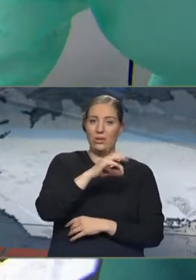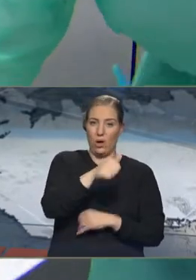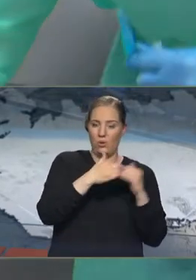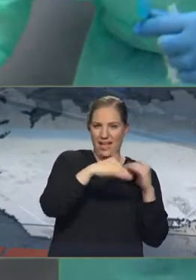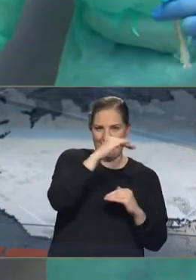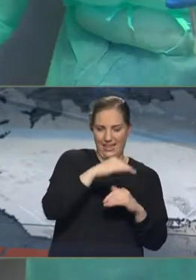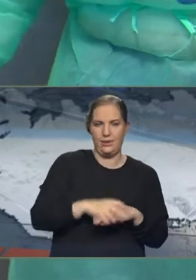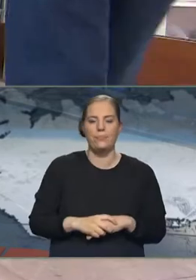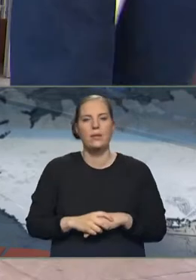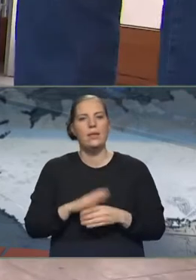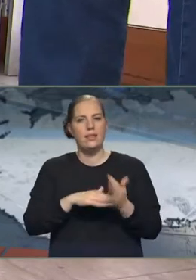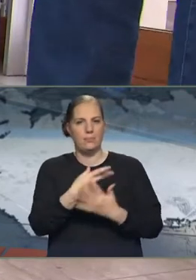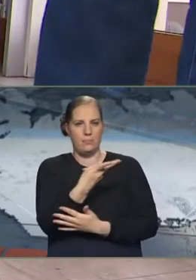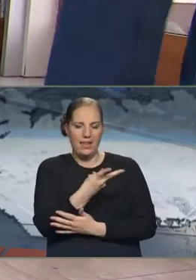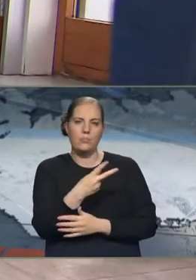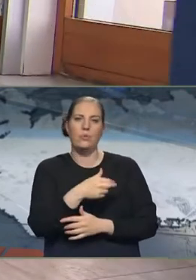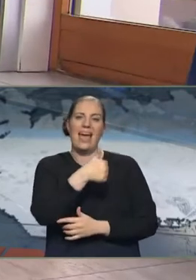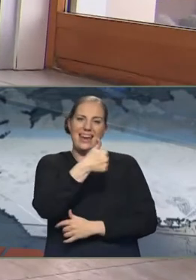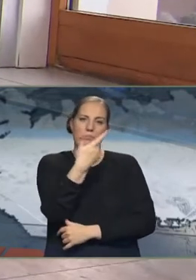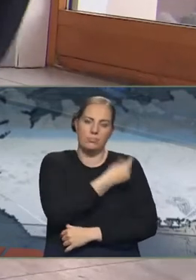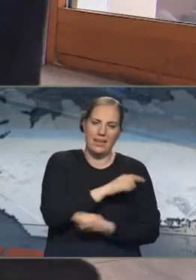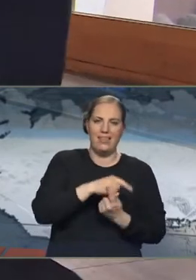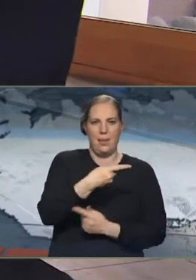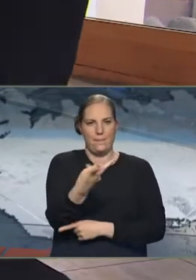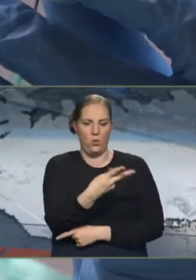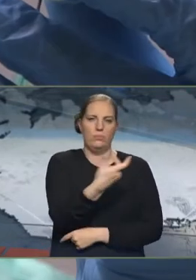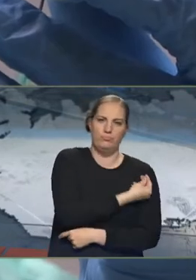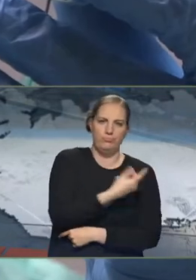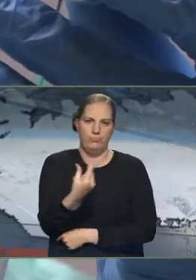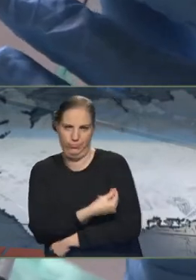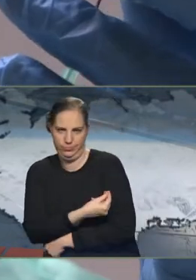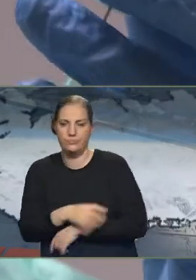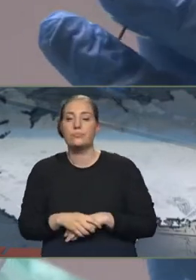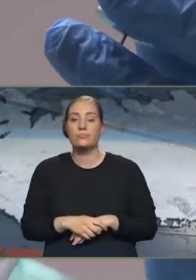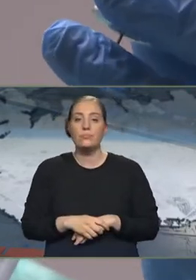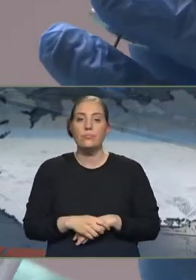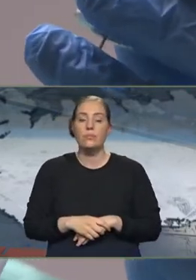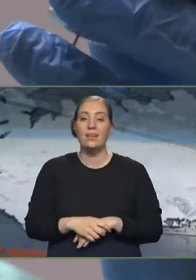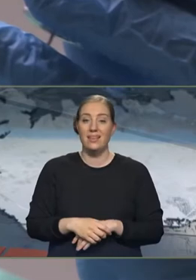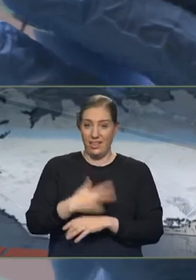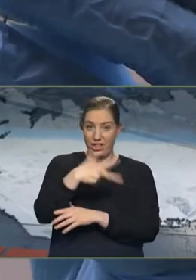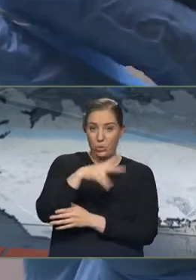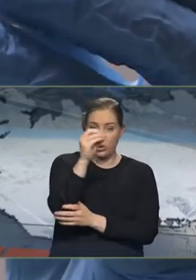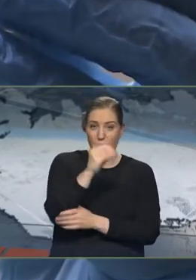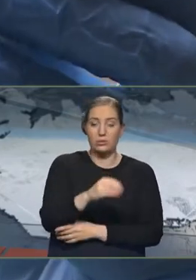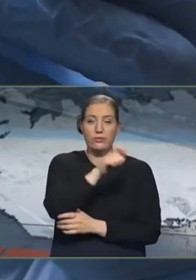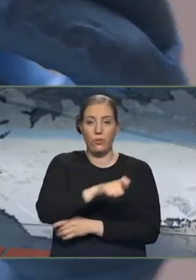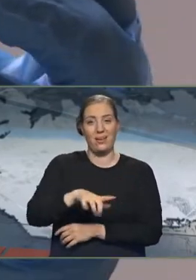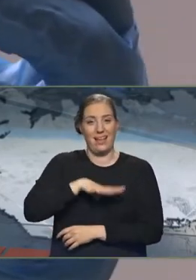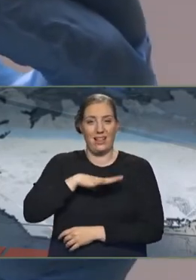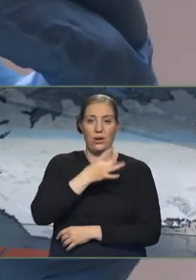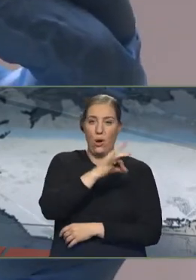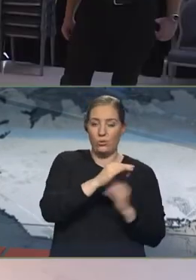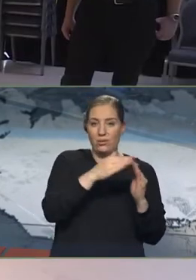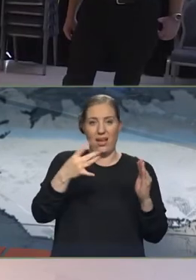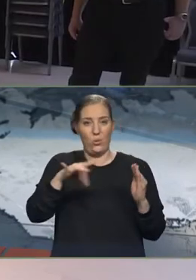Bæðið er átt við þá sem búnir eru að fá fyrir sprautu og eru fullbólusetir. Búið er að bólusetja þrjá af hverjum tíu á aldrinum 80 til